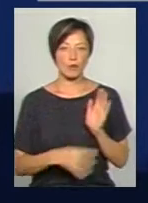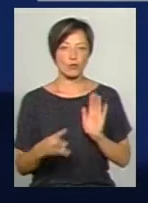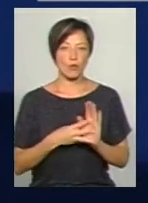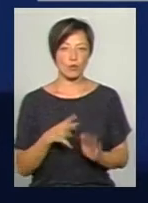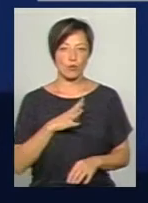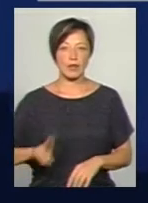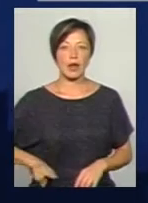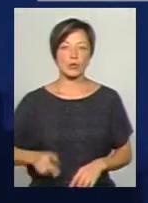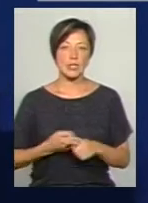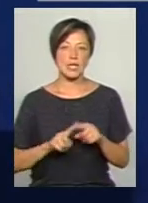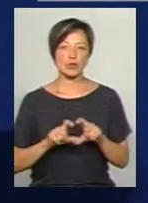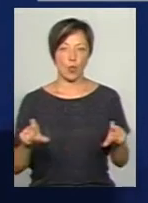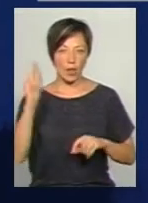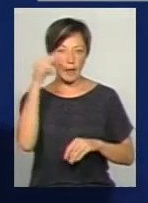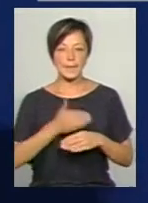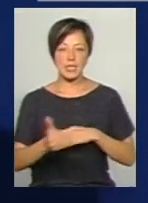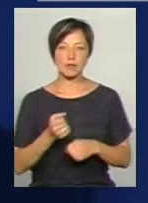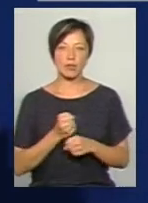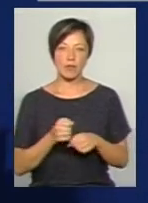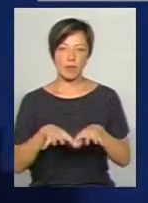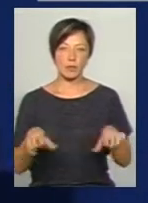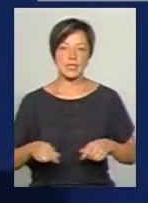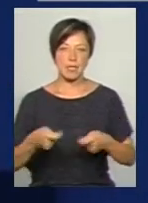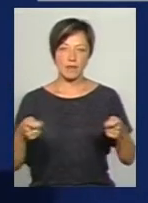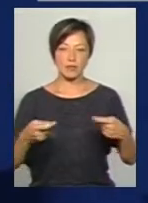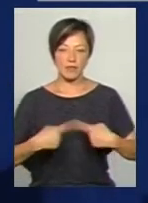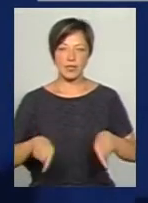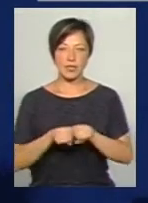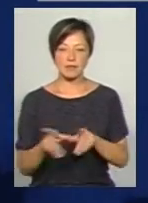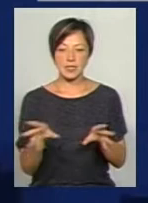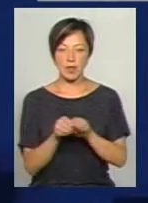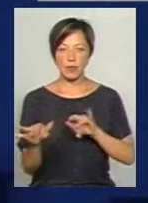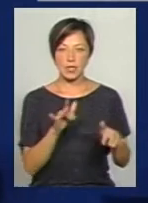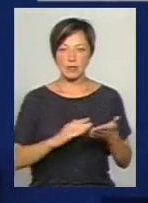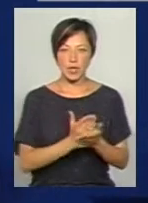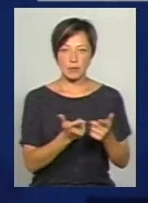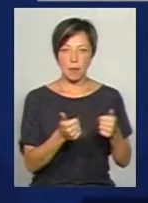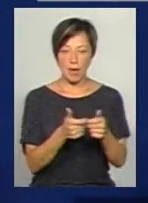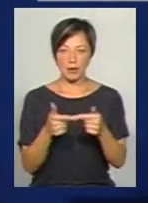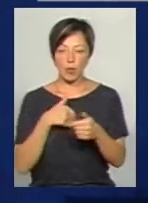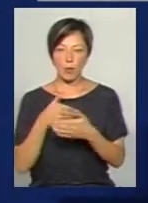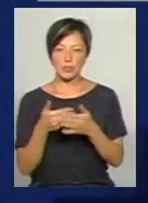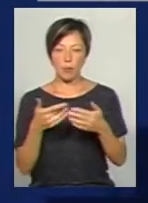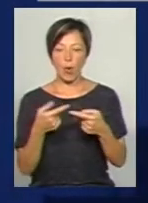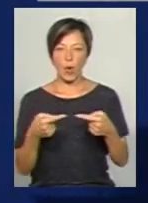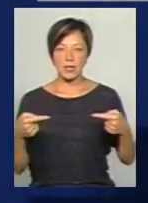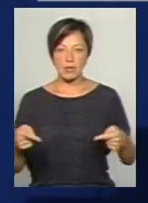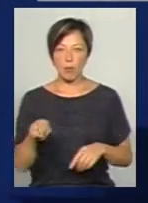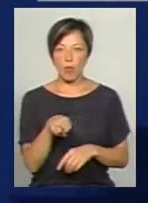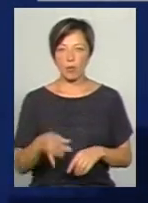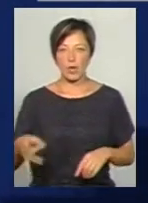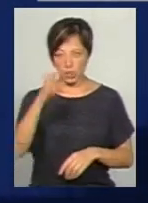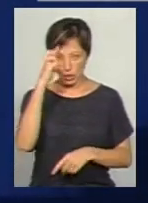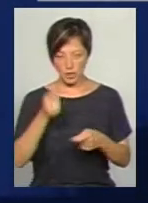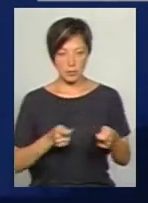був директором цієї школи. Пізніше працював на посаді завідуючого відділом взаємодії з політичними партіями та громадськими організаціями Полонської